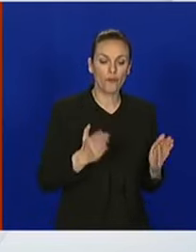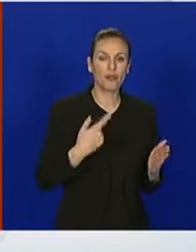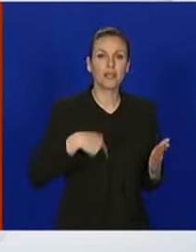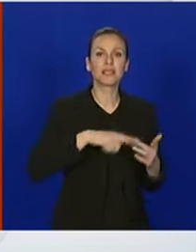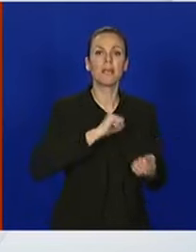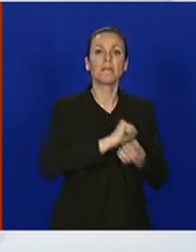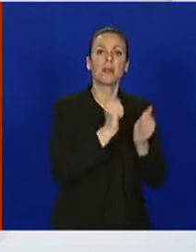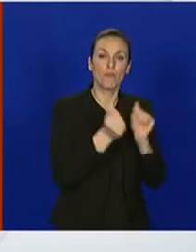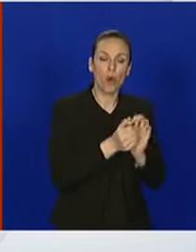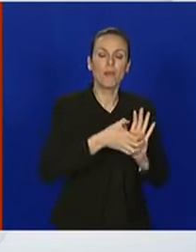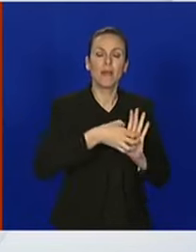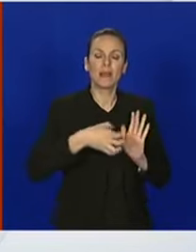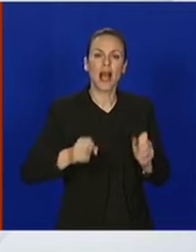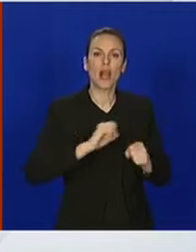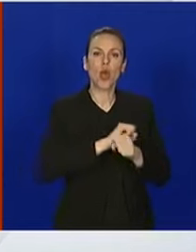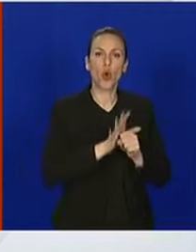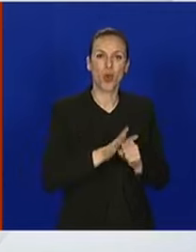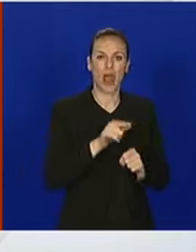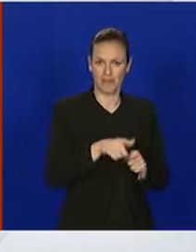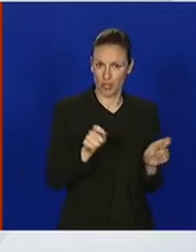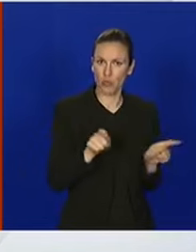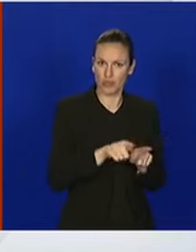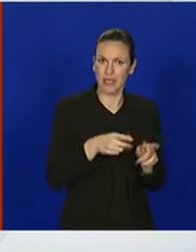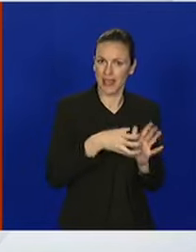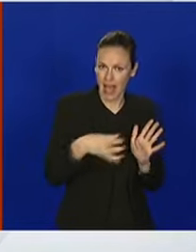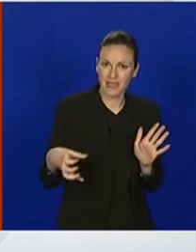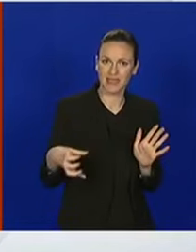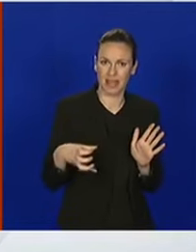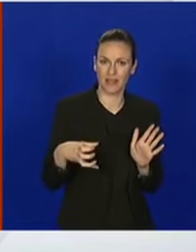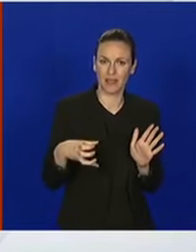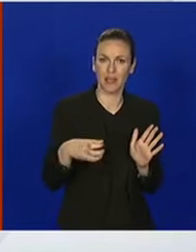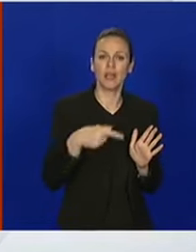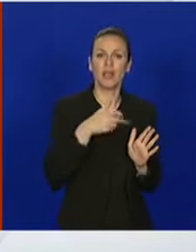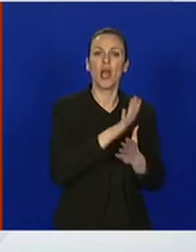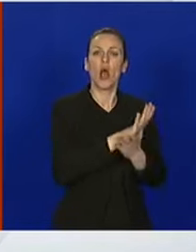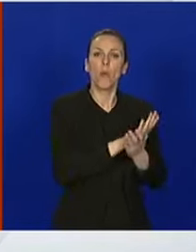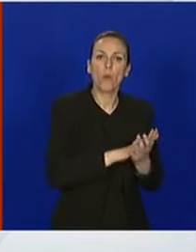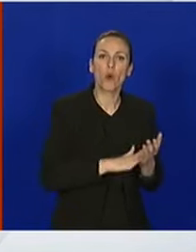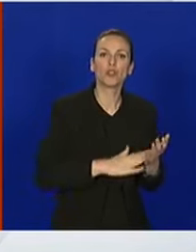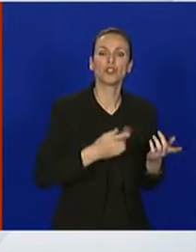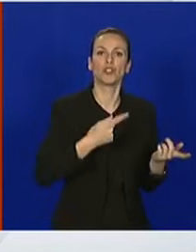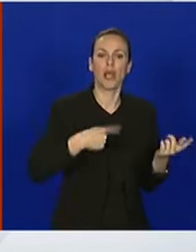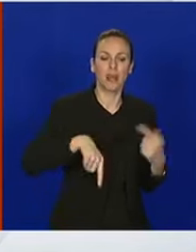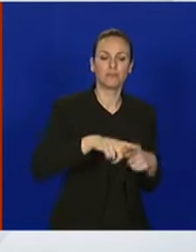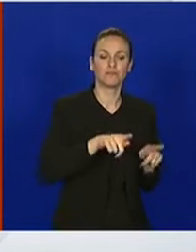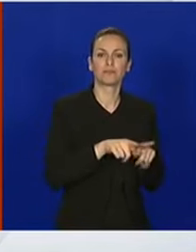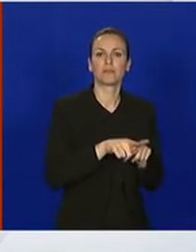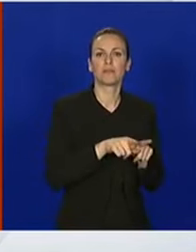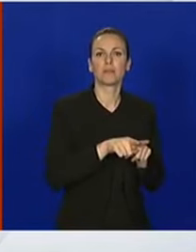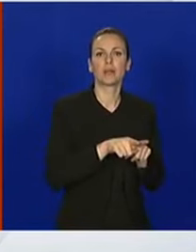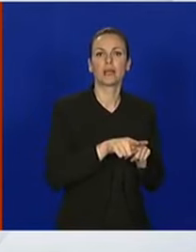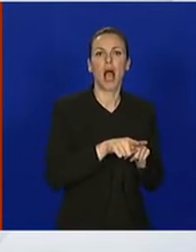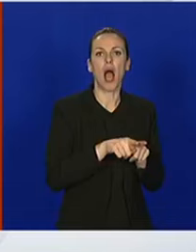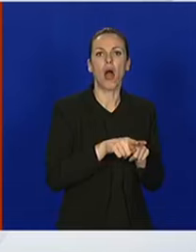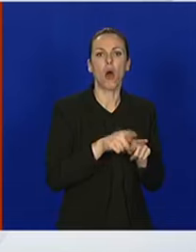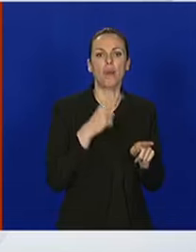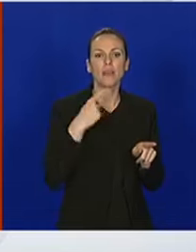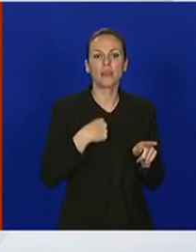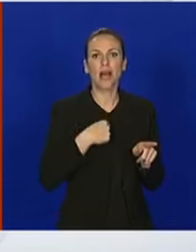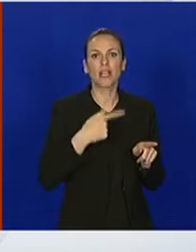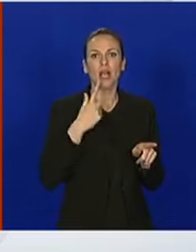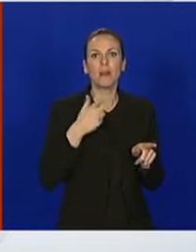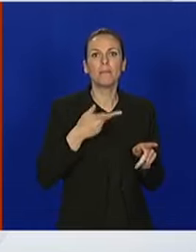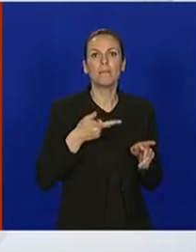koronavirusom, fazu kojom počinje naša, na neki način, izlazna strategija.